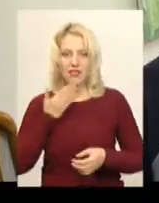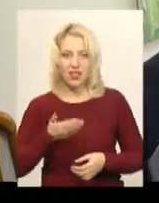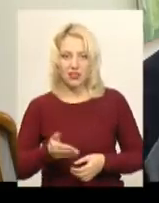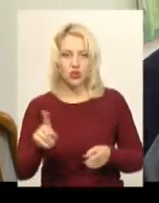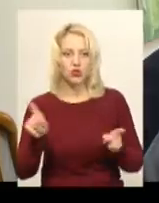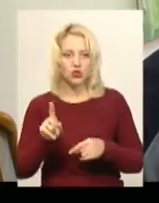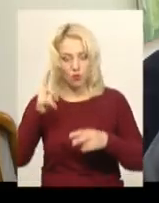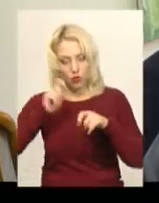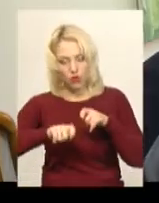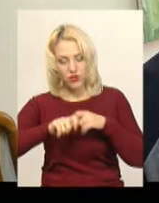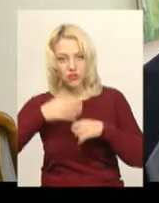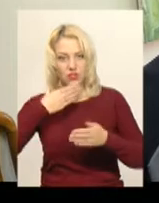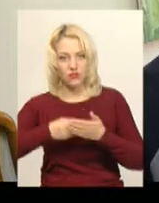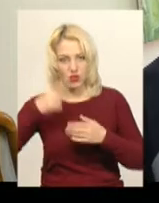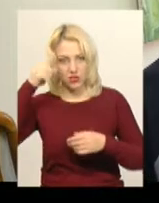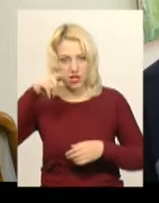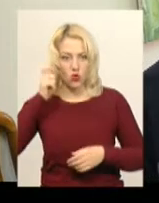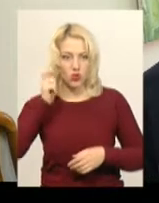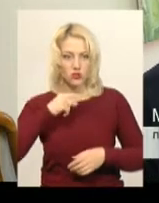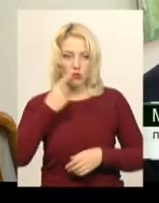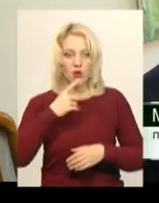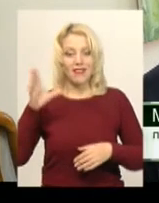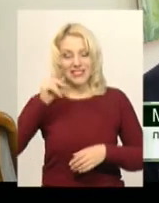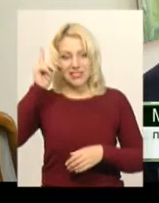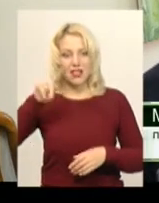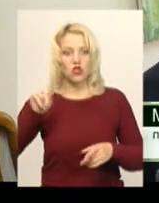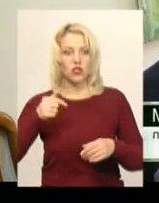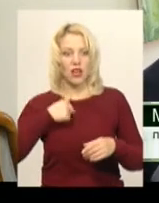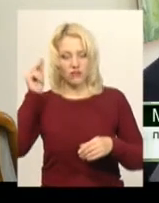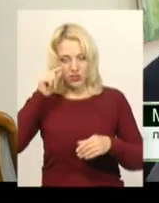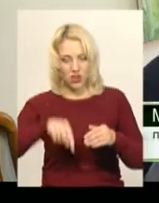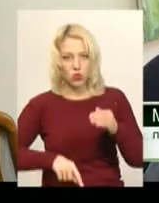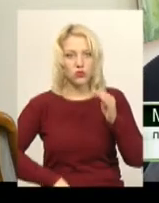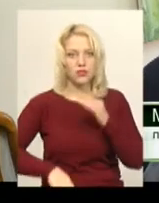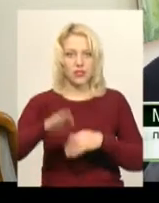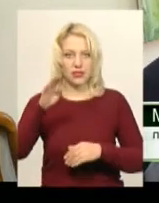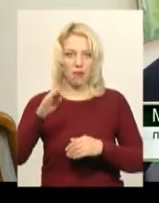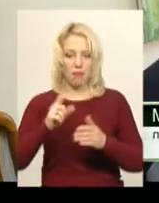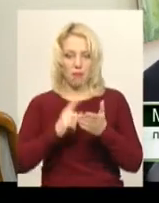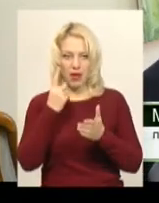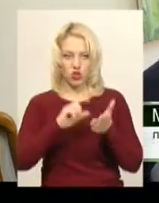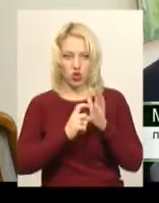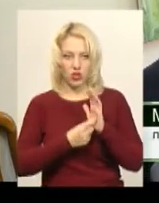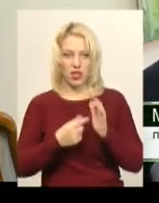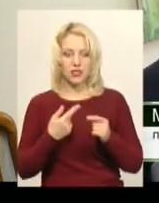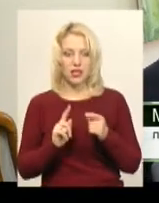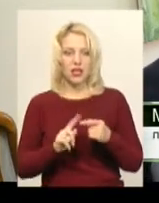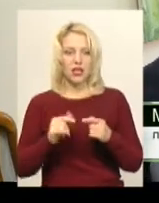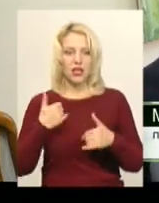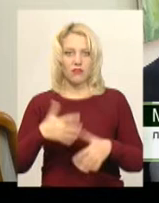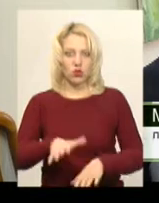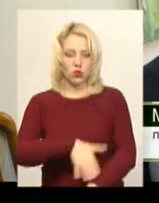аби перевірити свої знання української мови. Бо всі знають, що я вчився тут з першого класу, що я тут довго